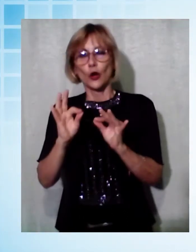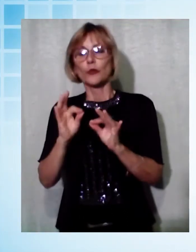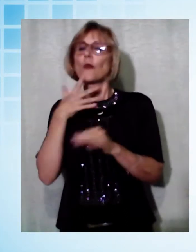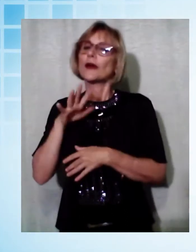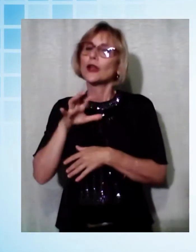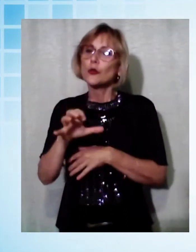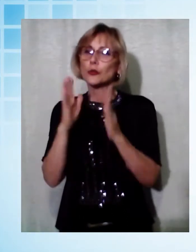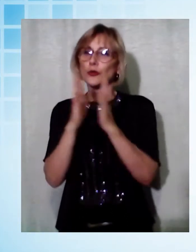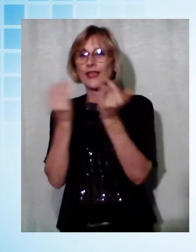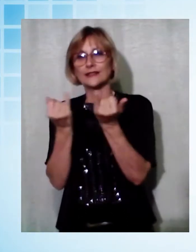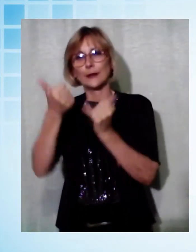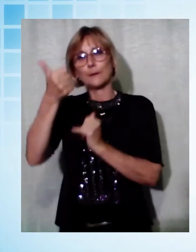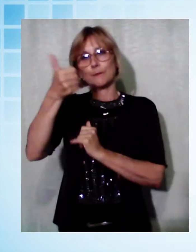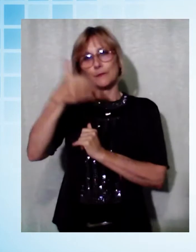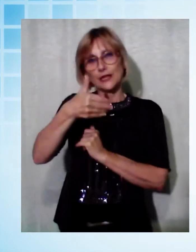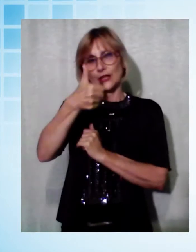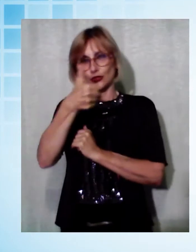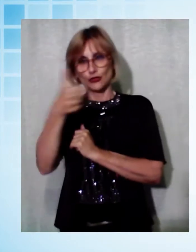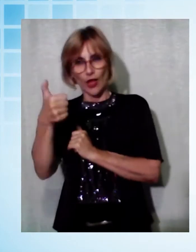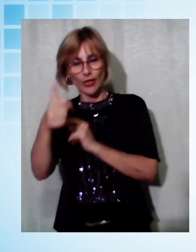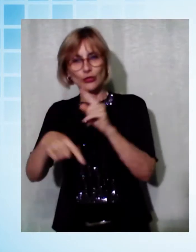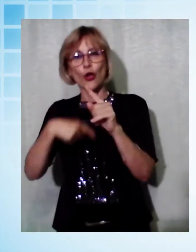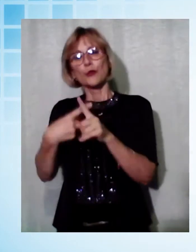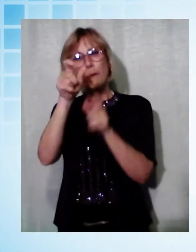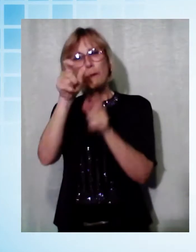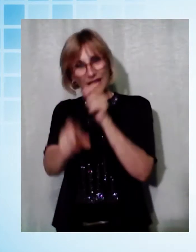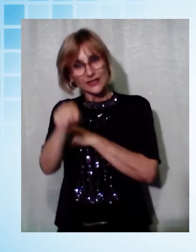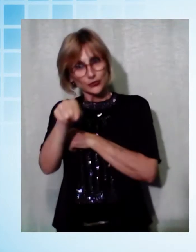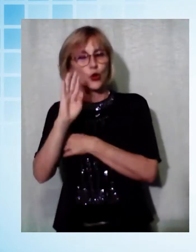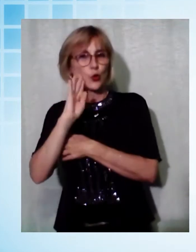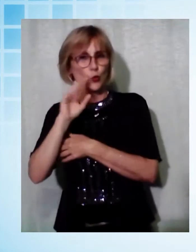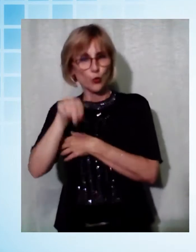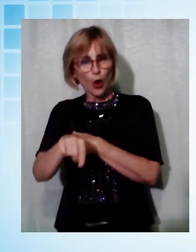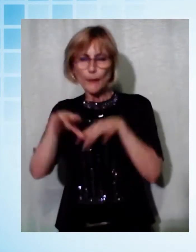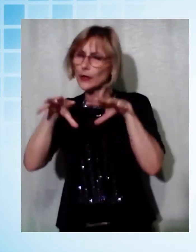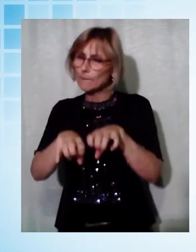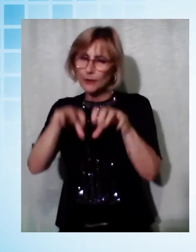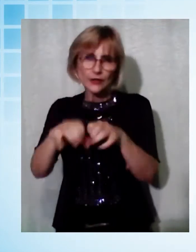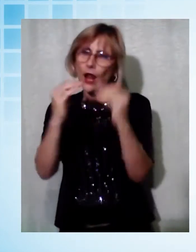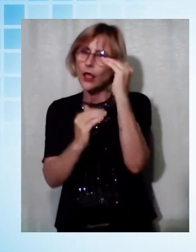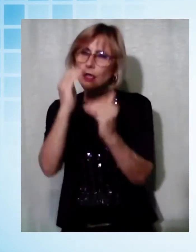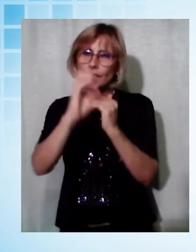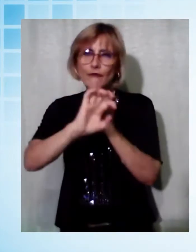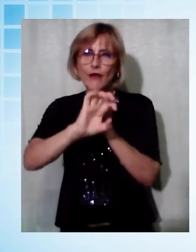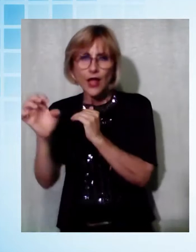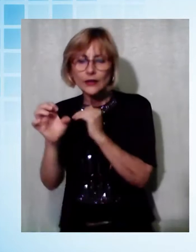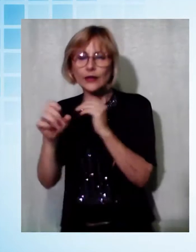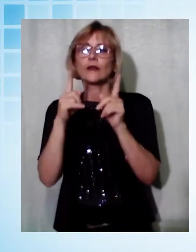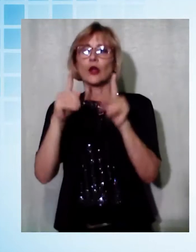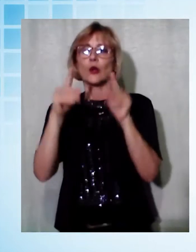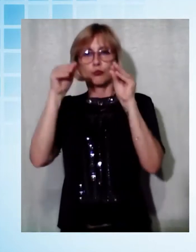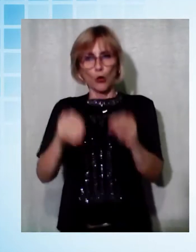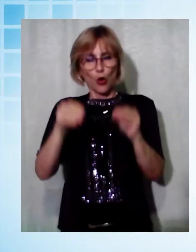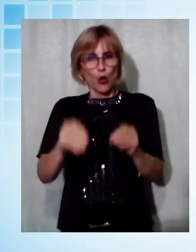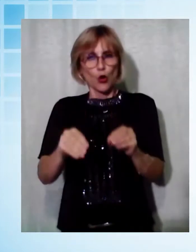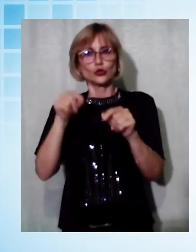che è stata una persona molto impegnata sul fronte civile a vari livelli e quindi è giusto che la comunità,